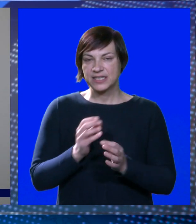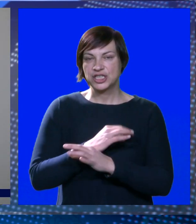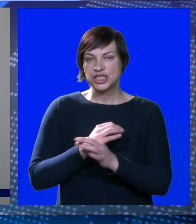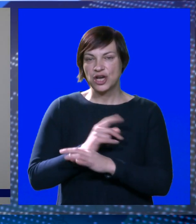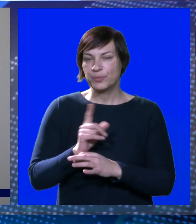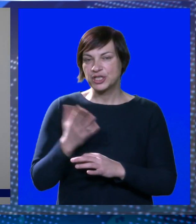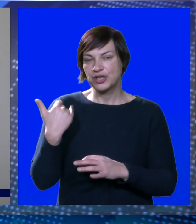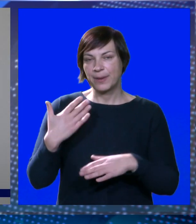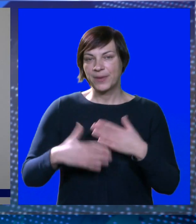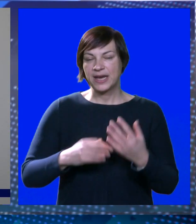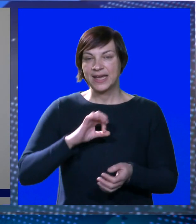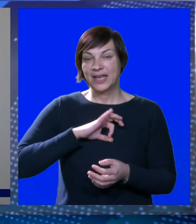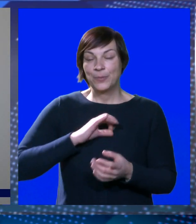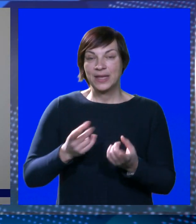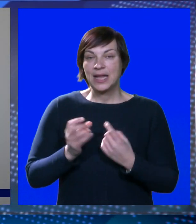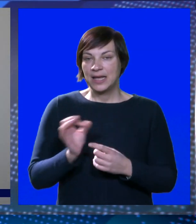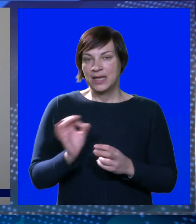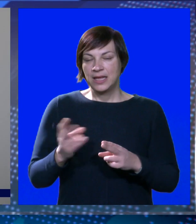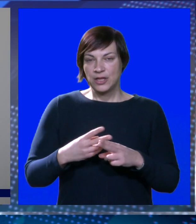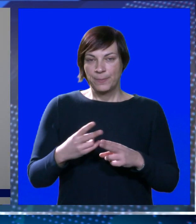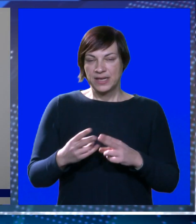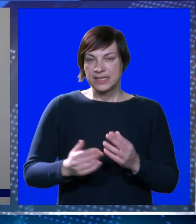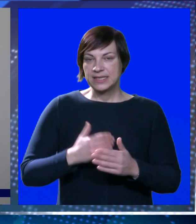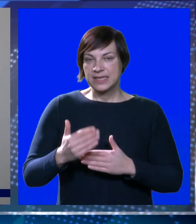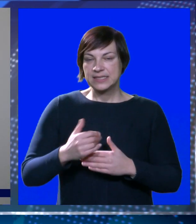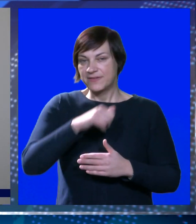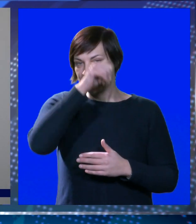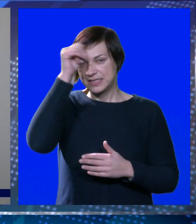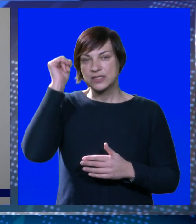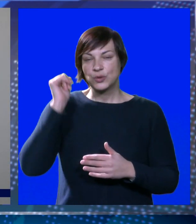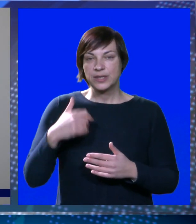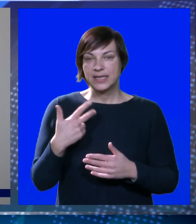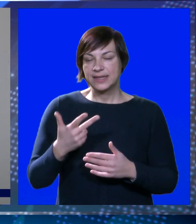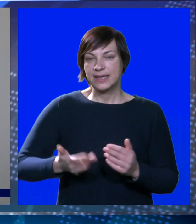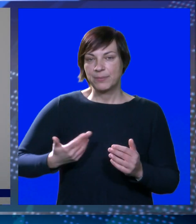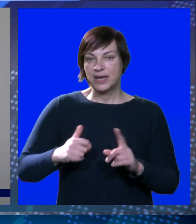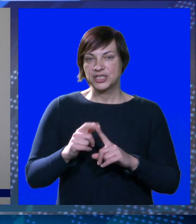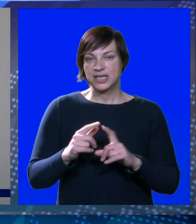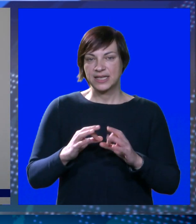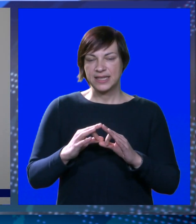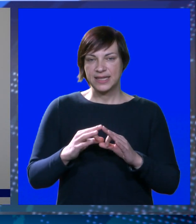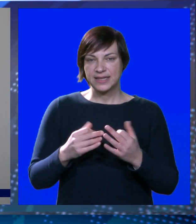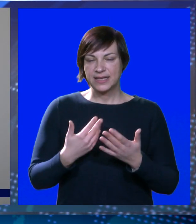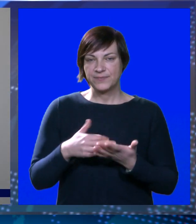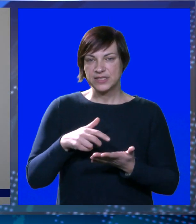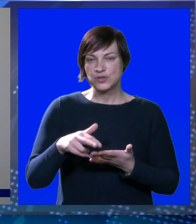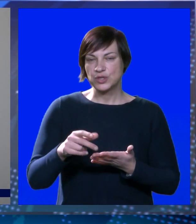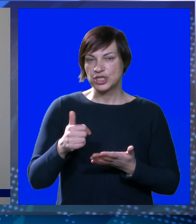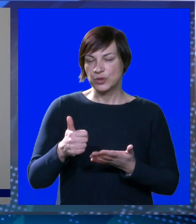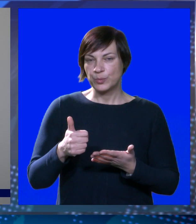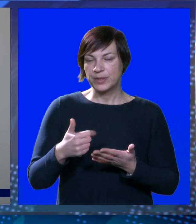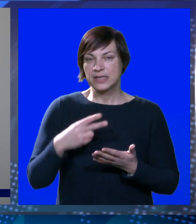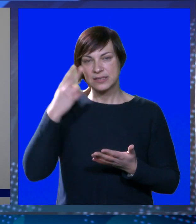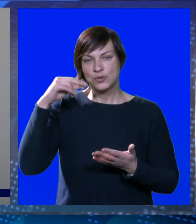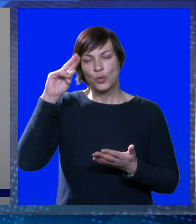mi je što nije bio na kraju medalja, ali jako dobar rezultat za nastavak njegove sezone, a tri mlađa kadeta su išli prvnastavno